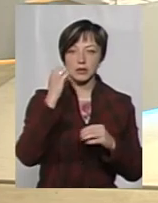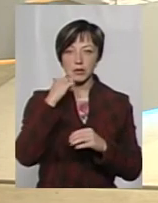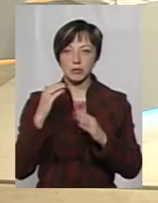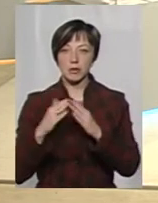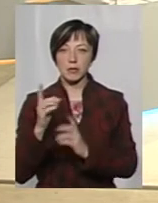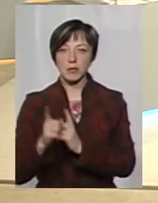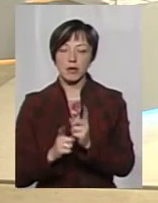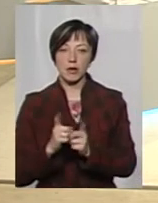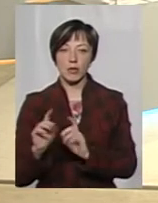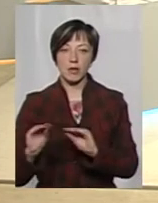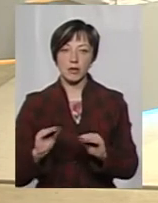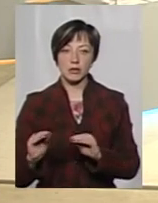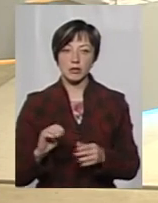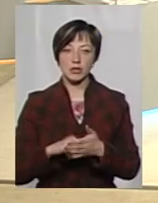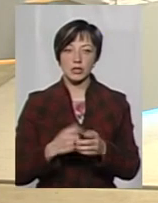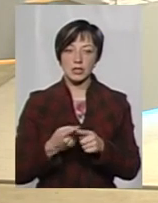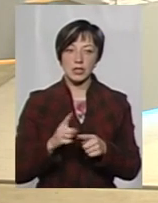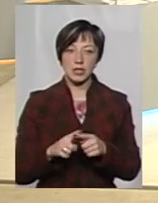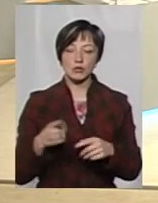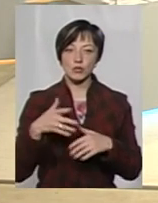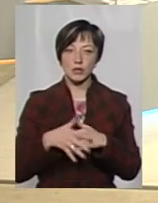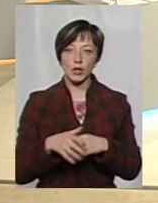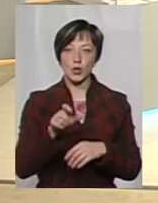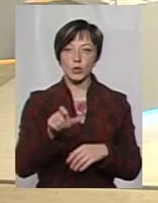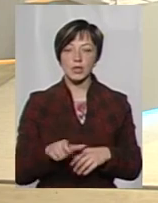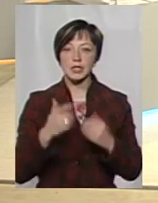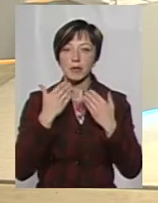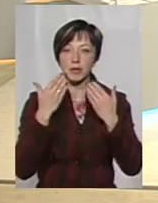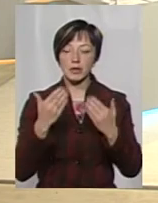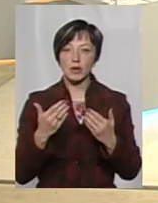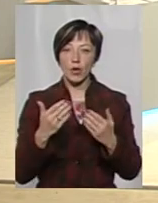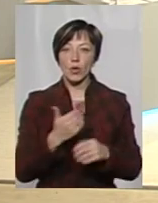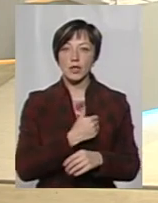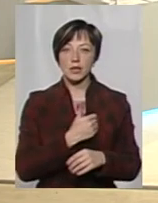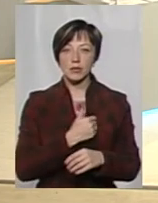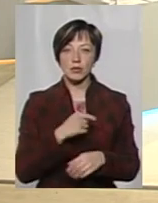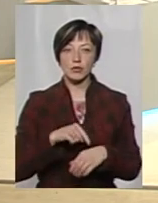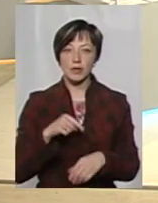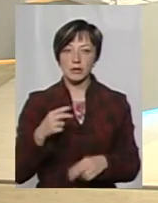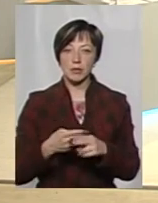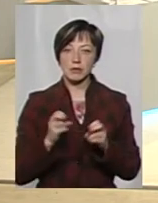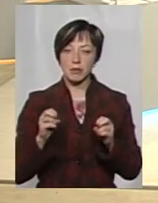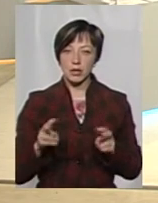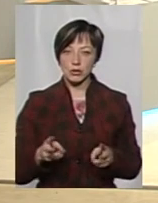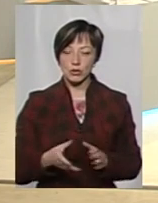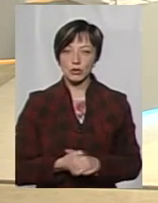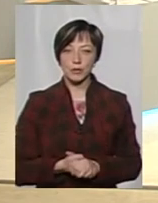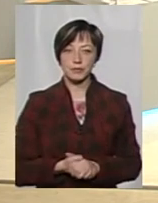тепер обладнували. І через то, я так зрозуміла, що людина запитує, бо хотілося б почуватися безпечно,